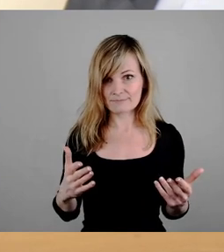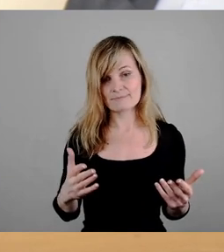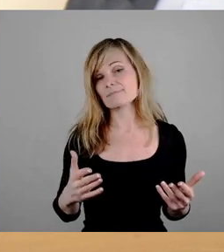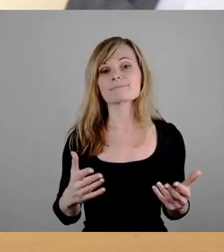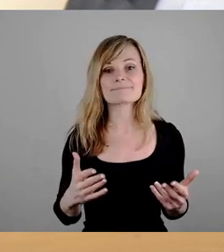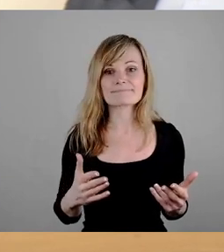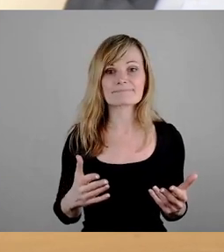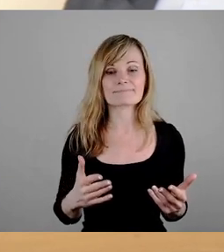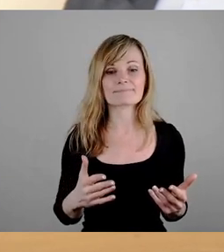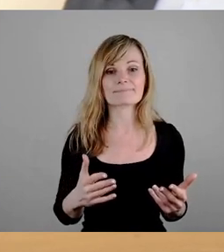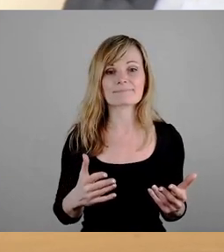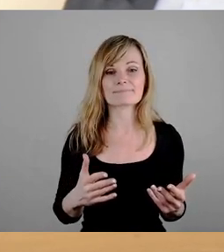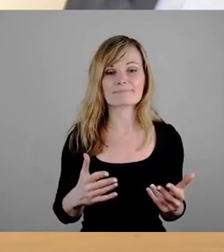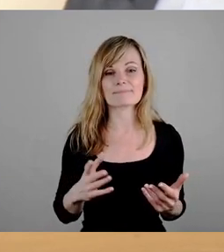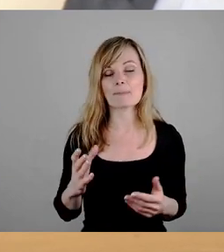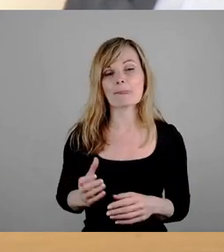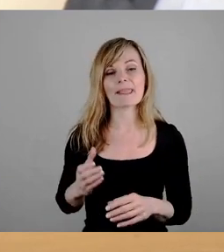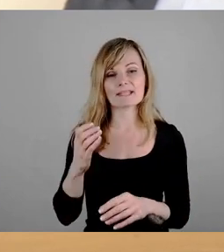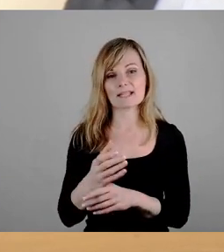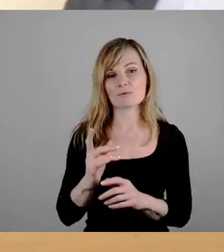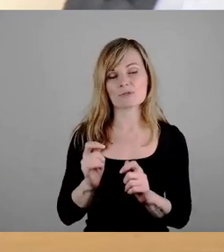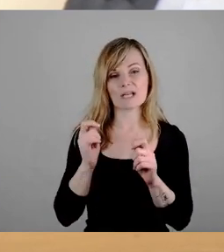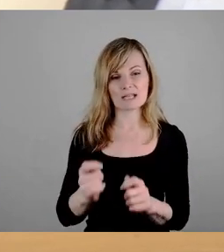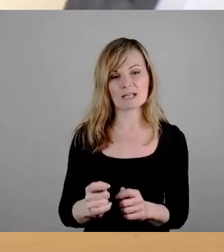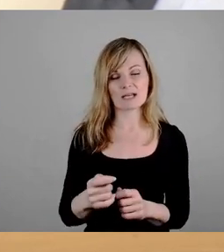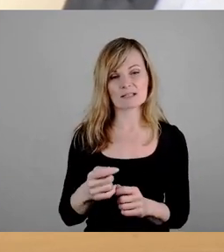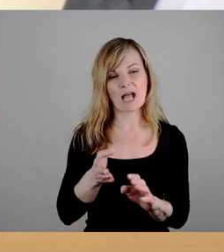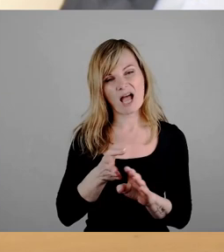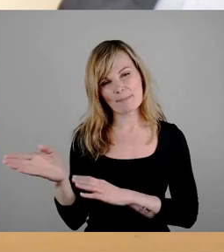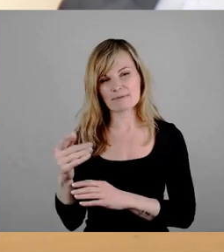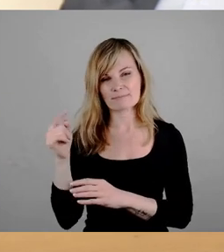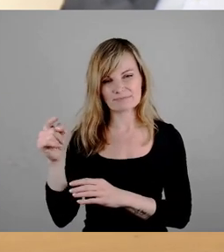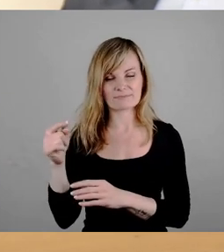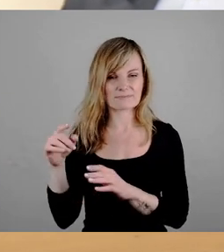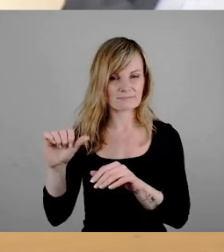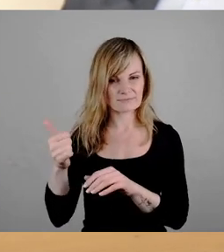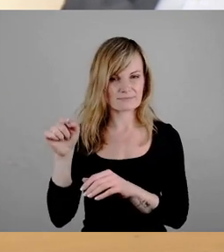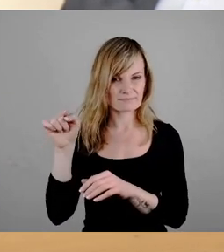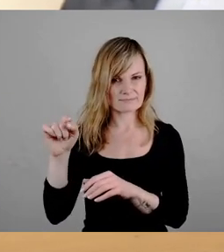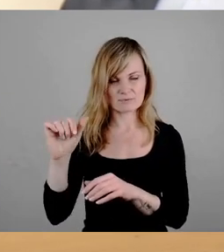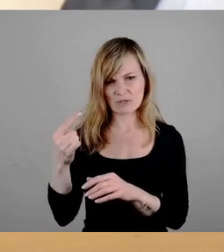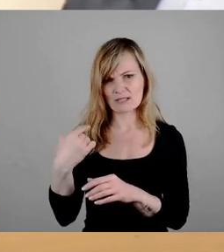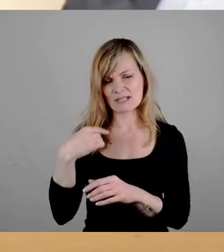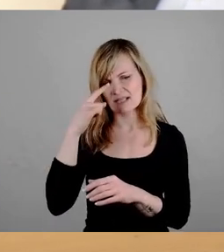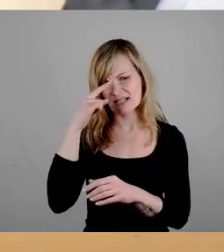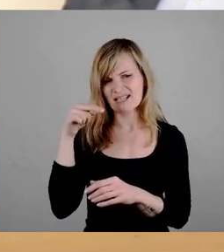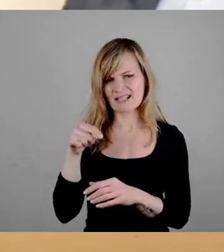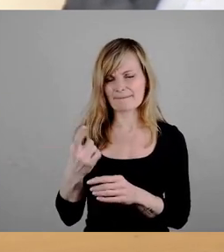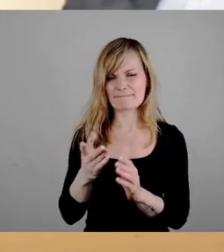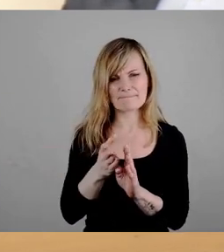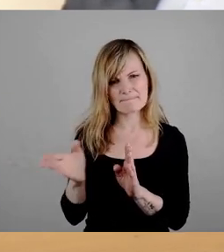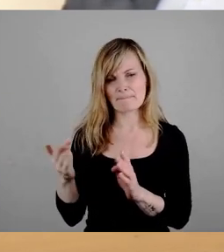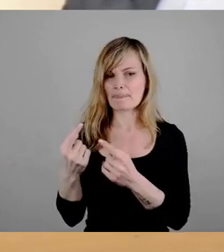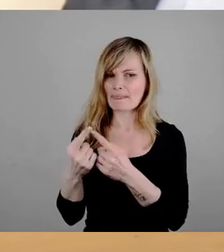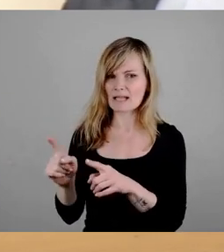abweichenden Ersetzungsantrag zu behandeln. Ich würde das mal mit dem der Dissidenten interpretieren. Den würde ich zuerst